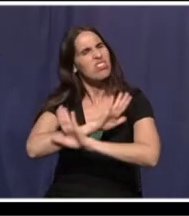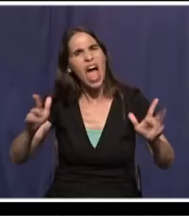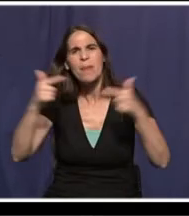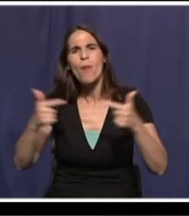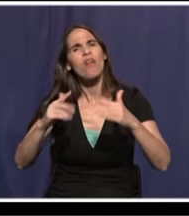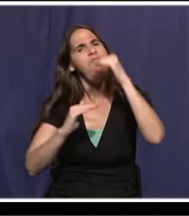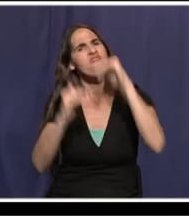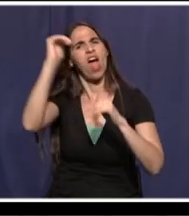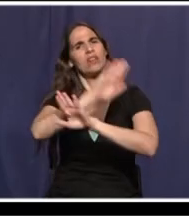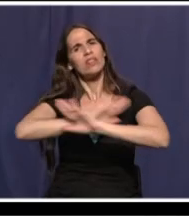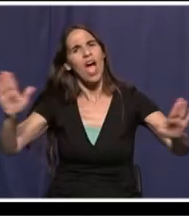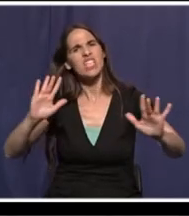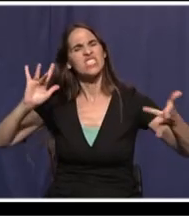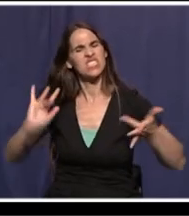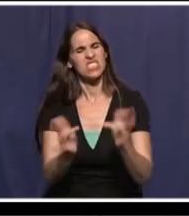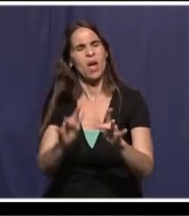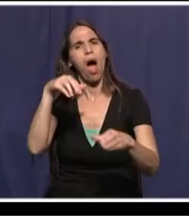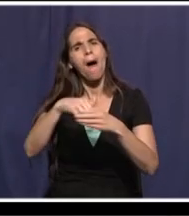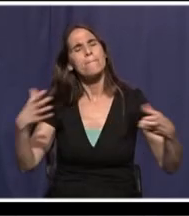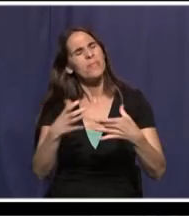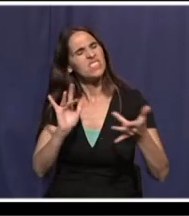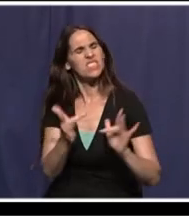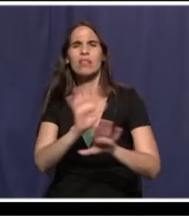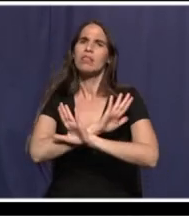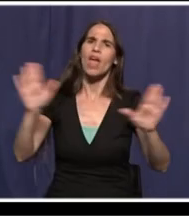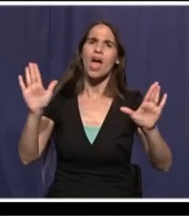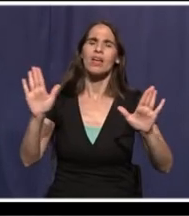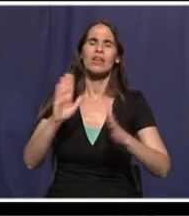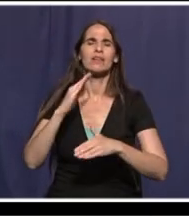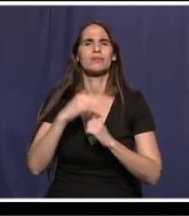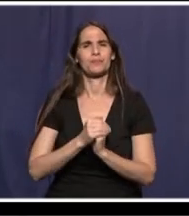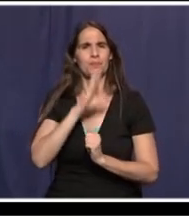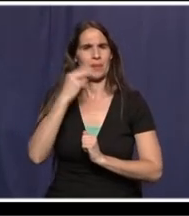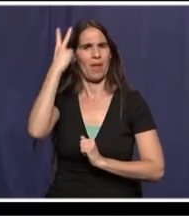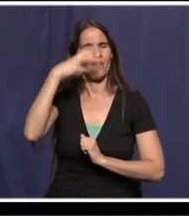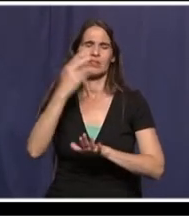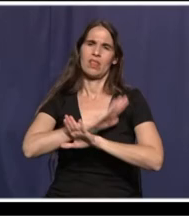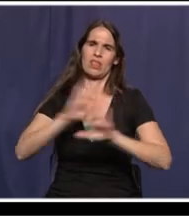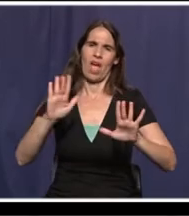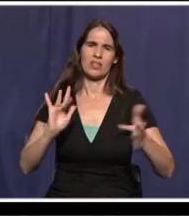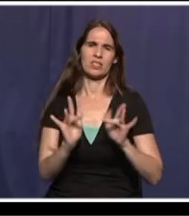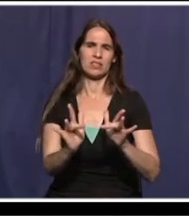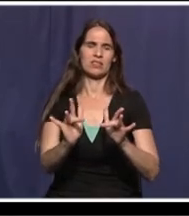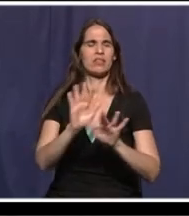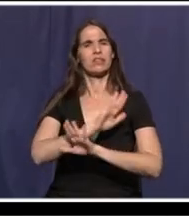ודי לשיסוע בתוך העם כפה ללחורוב, כפה לתפריקה ונעם לתעיוש